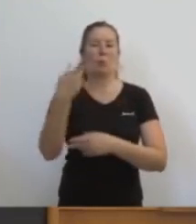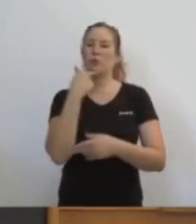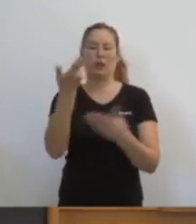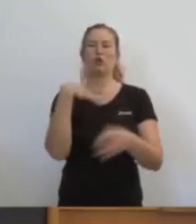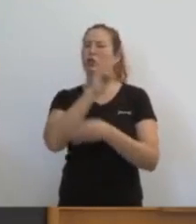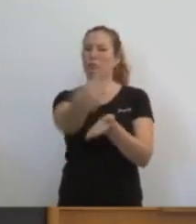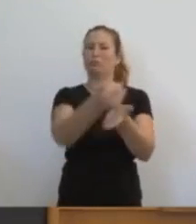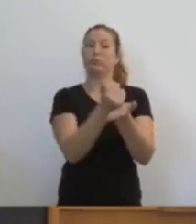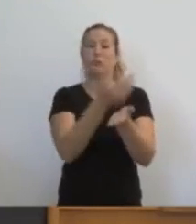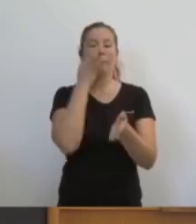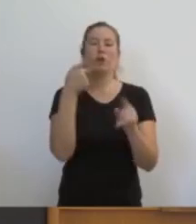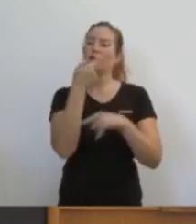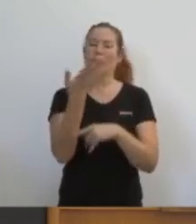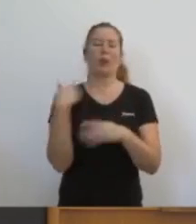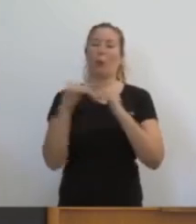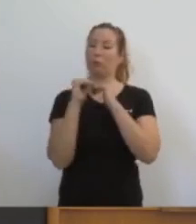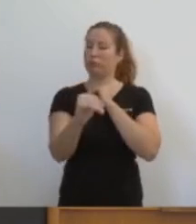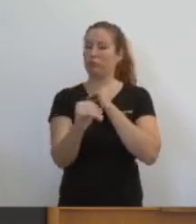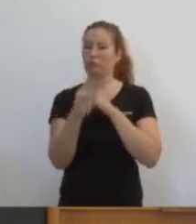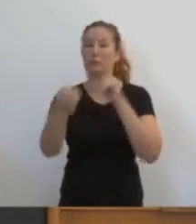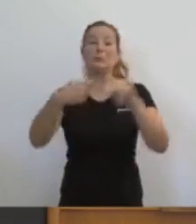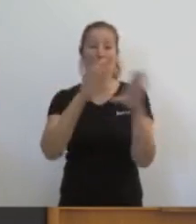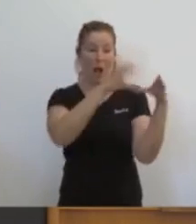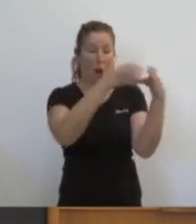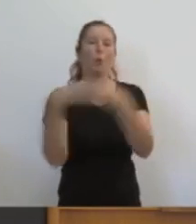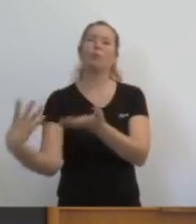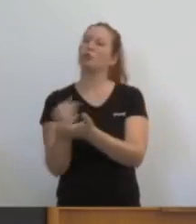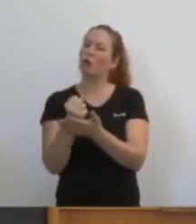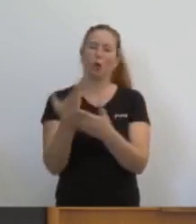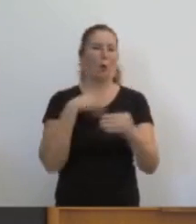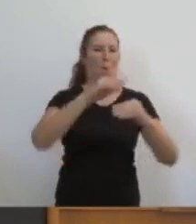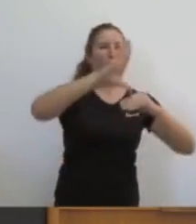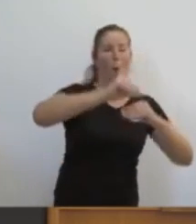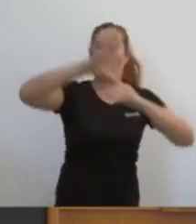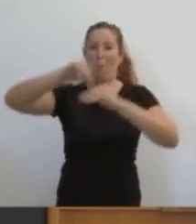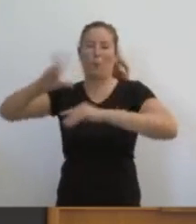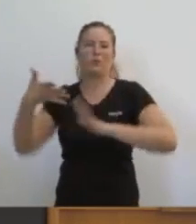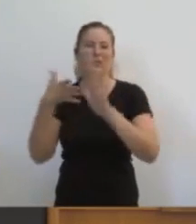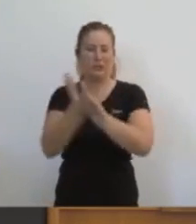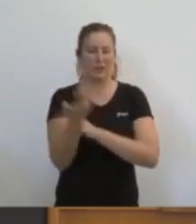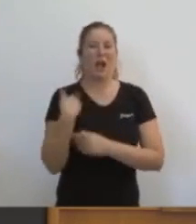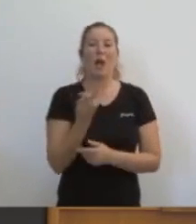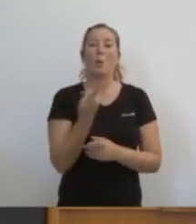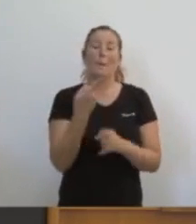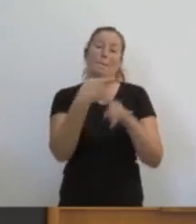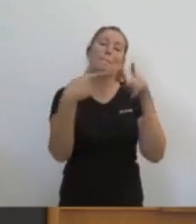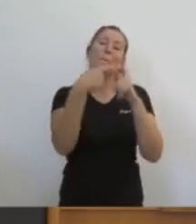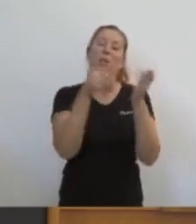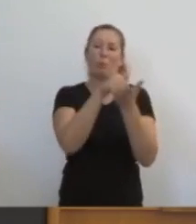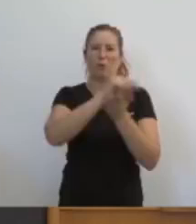veritat? Multiplicar per cinc l'assignació als grups polítics. Cal ser molt bregat per dedicar mig milió d'euros en la nostra cara i